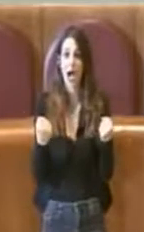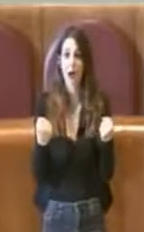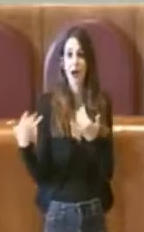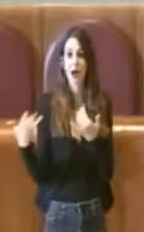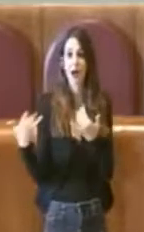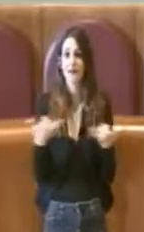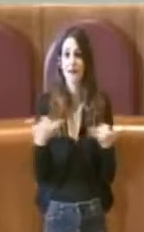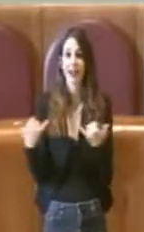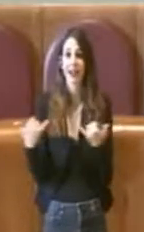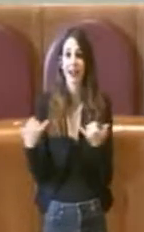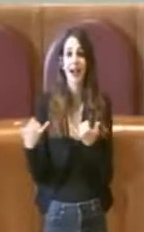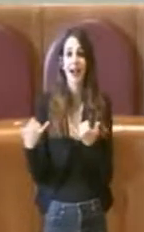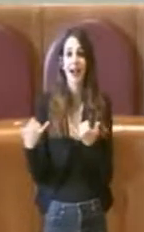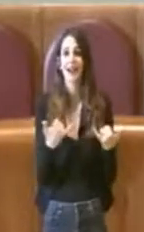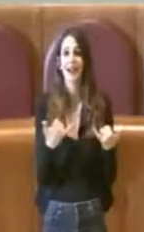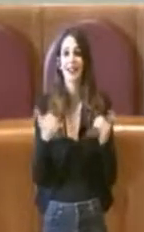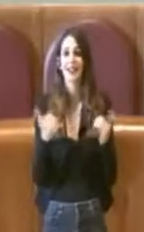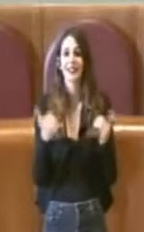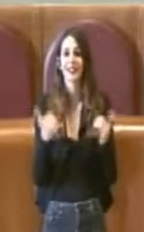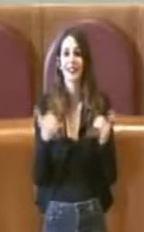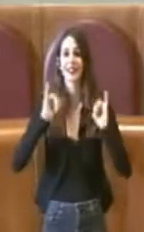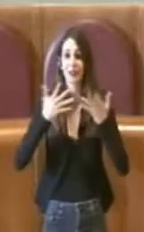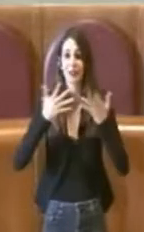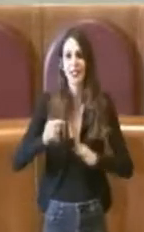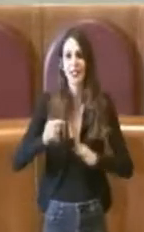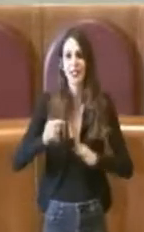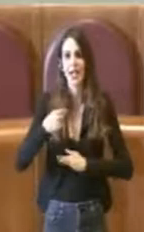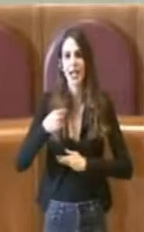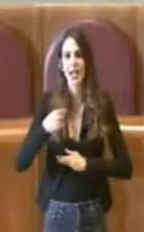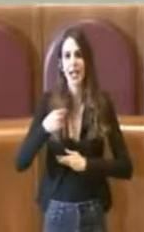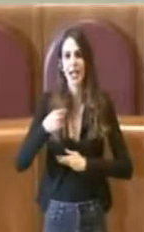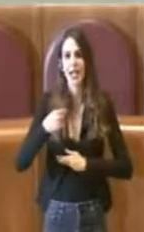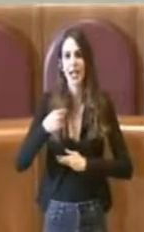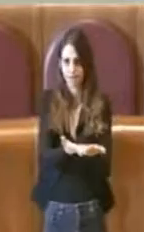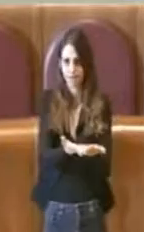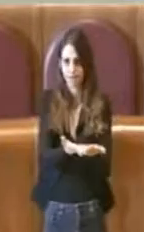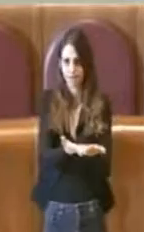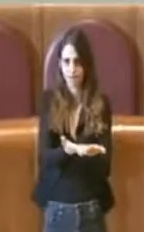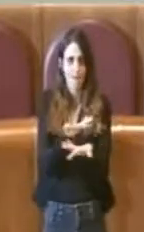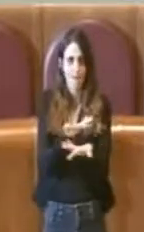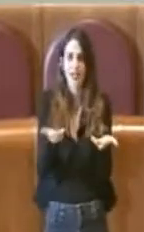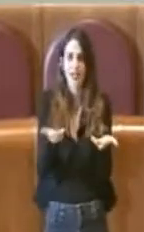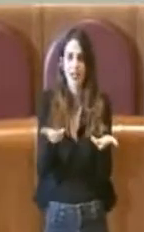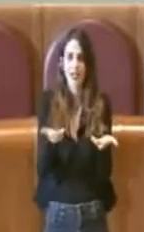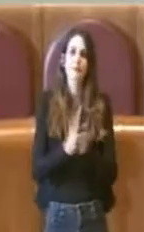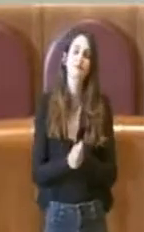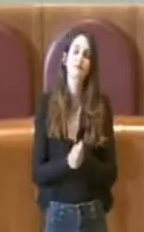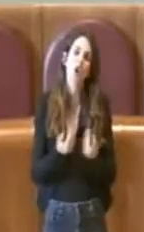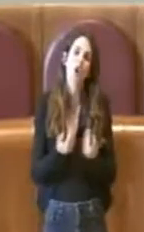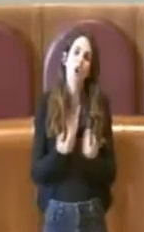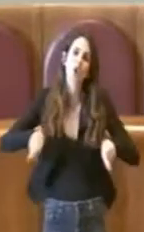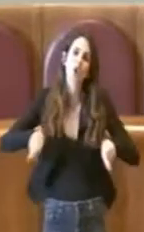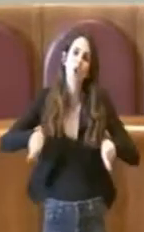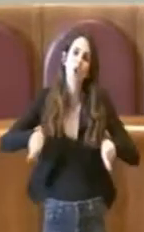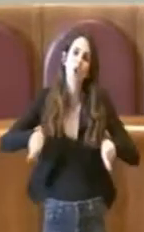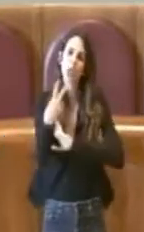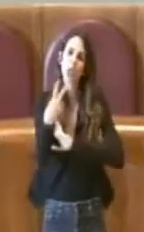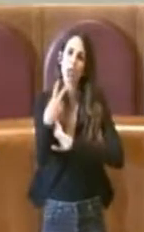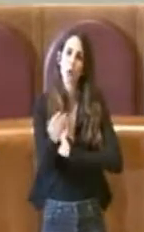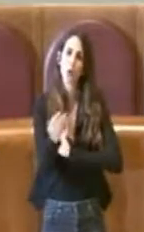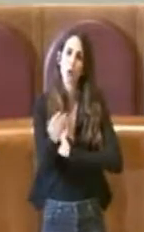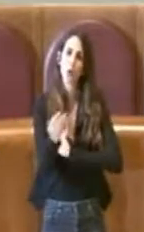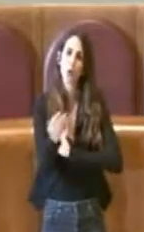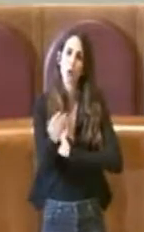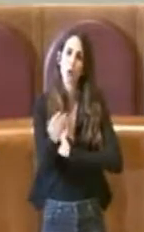vacanze di Natale e addirittura dedicammo all'analisi della delibera due sedute proprio perché,